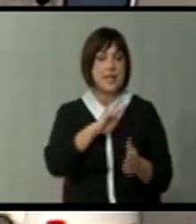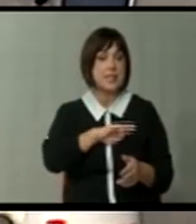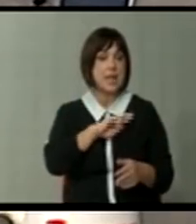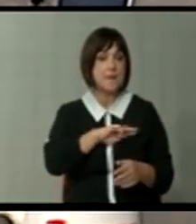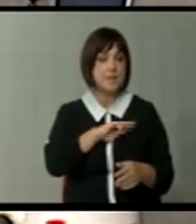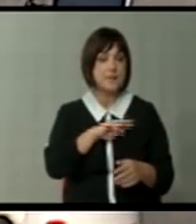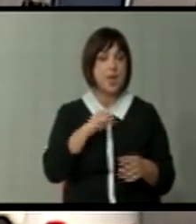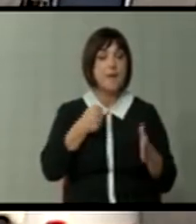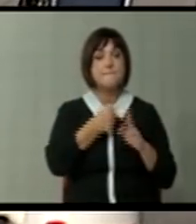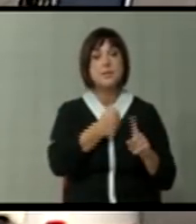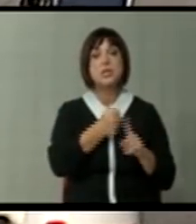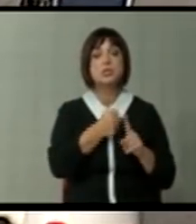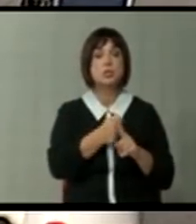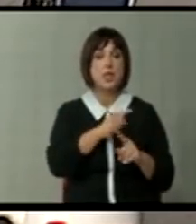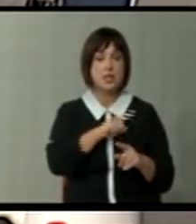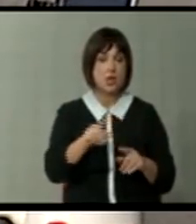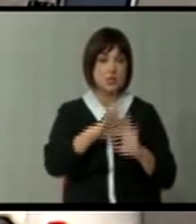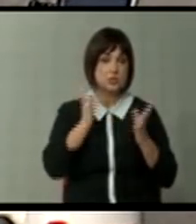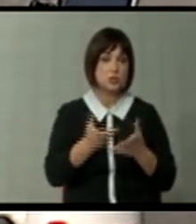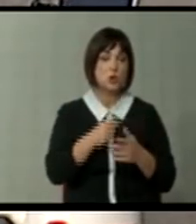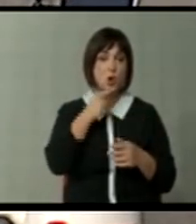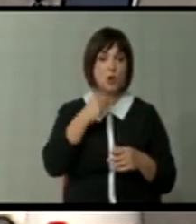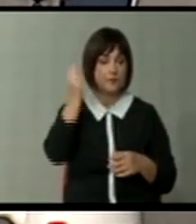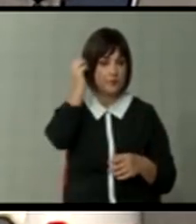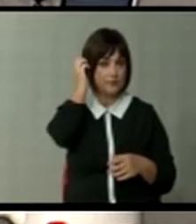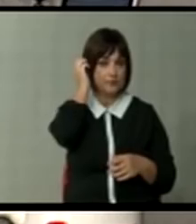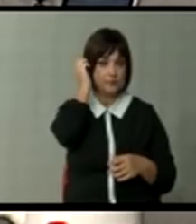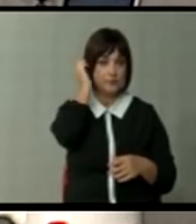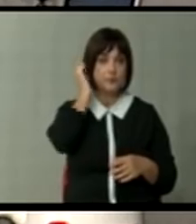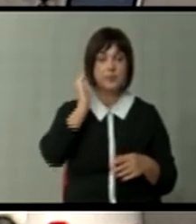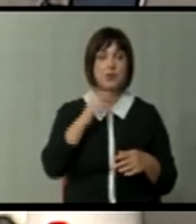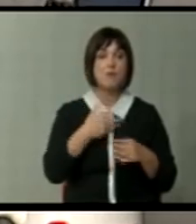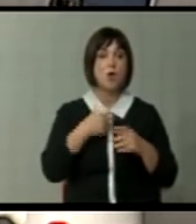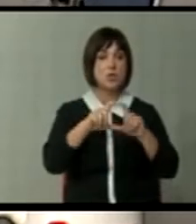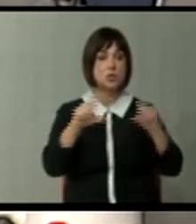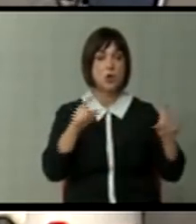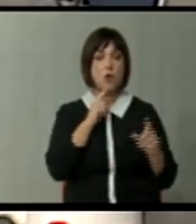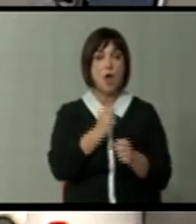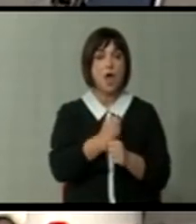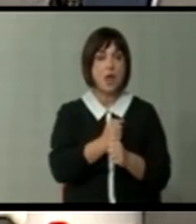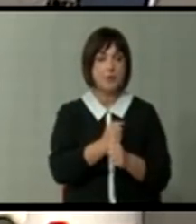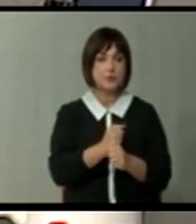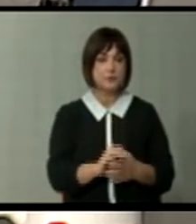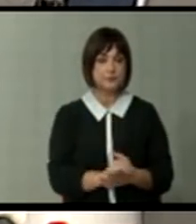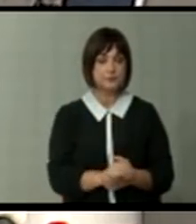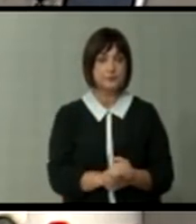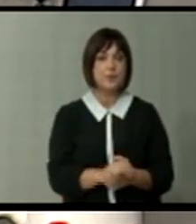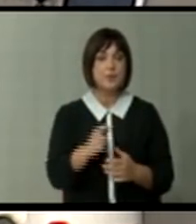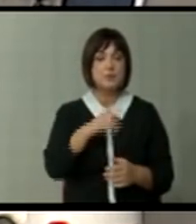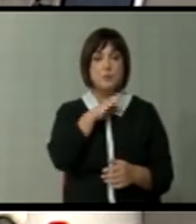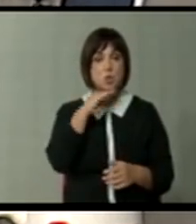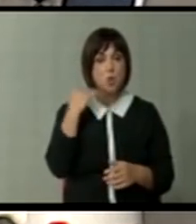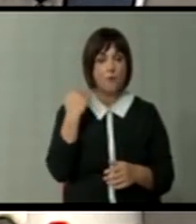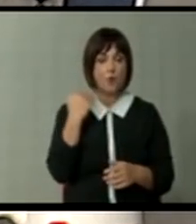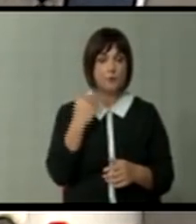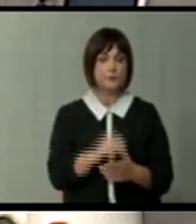притисоците, не ги ранјате и се друго ни с која што јас помина в институцијата во која што работам. Но, мислам дека ов дека е сосема доволно